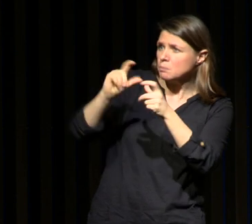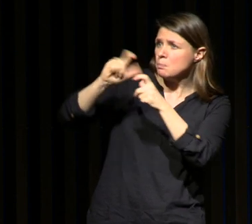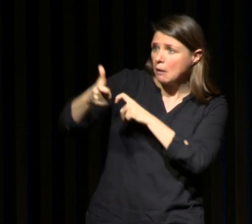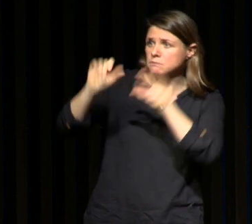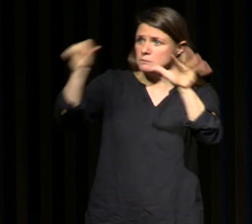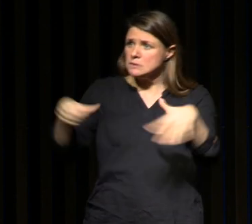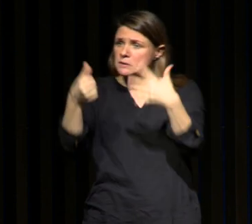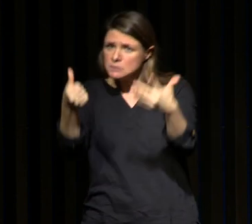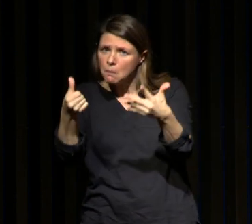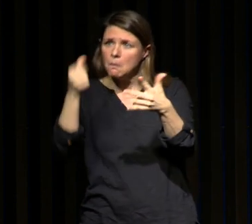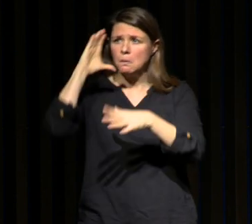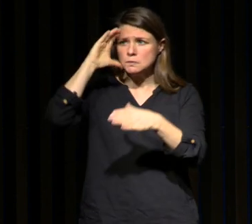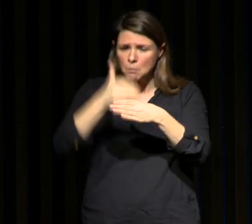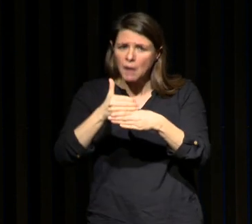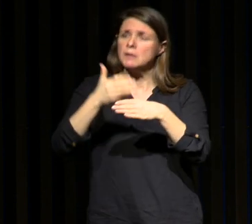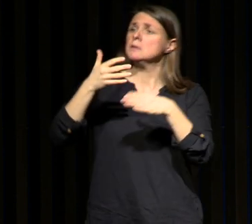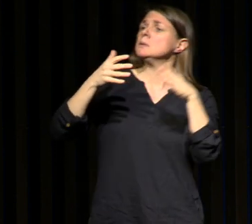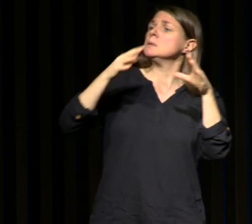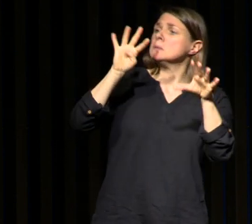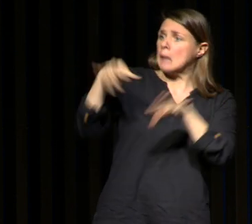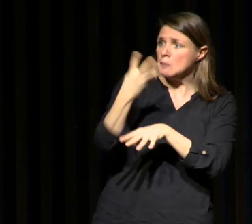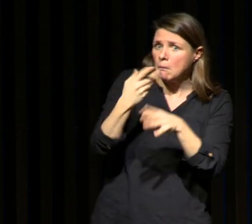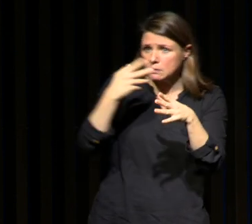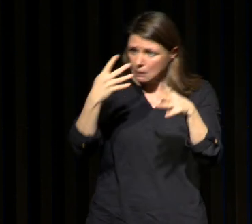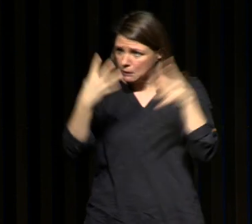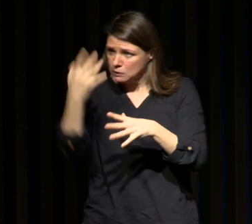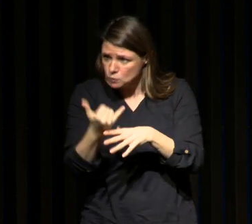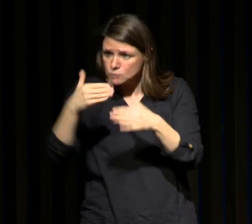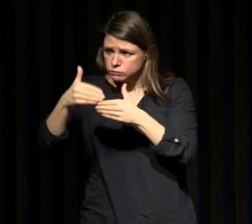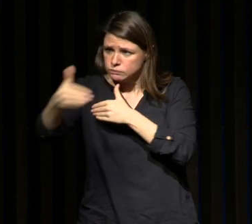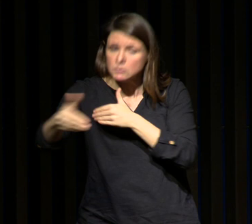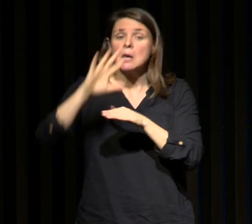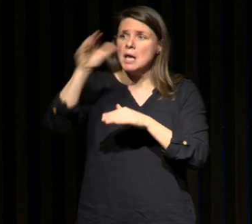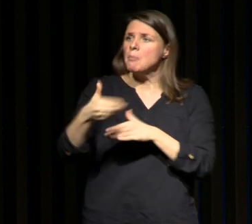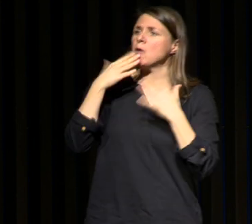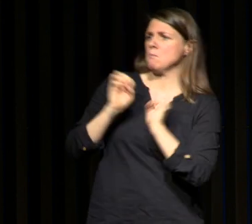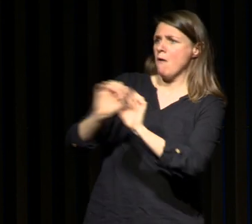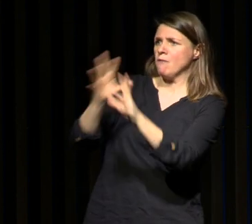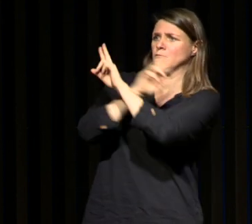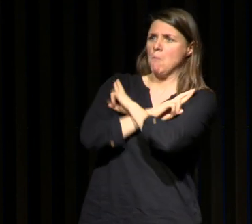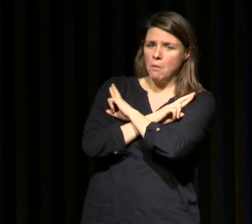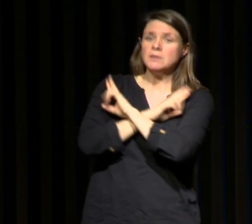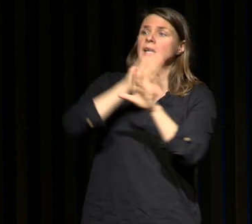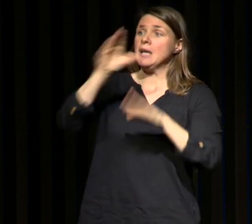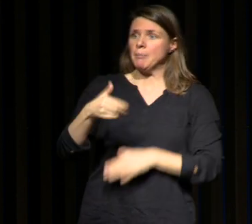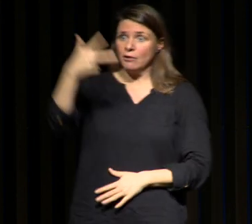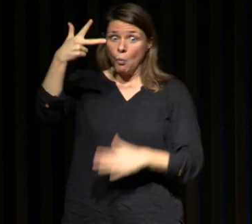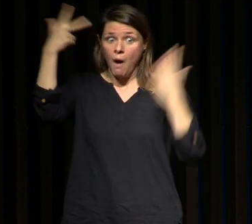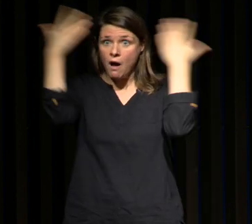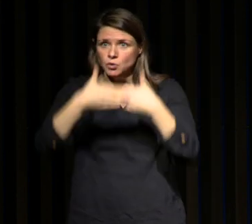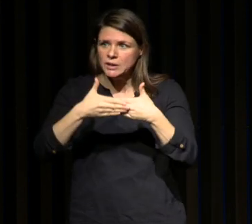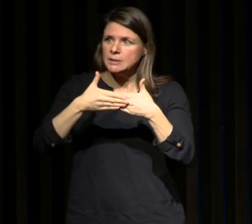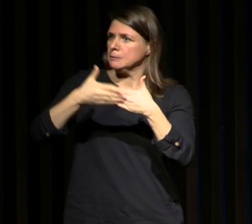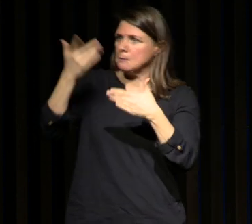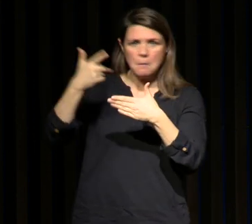sommeil et 14 jours d'affilée, puis 4 heures de sommeil et enfin, après les avoir laissés bien se reposer, en les privant 3 nuits consécutives de